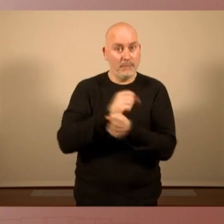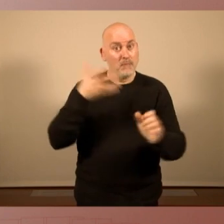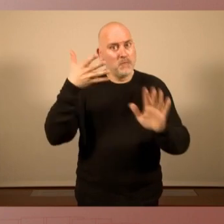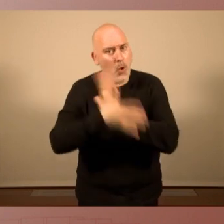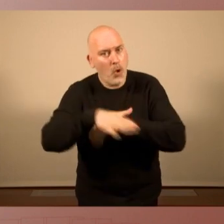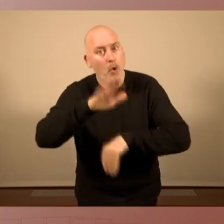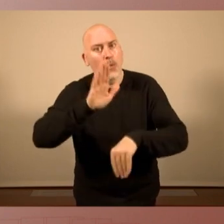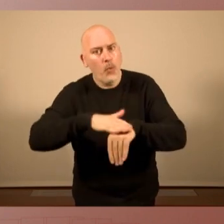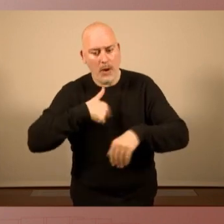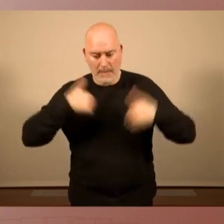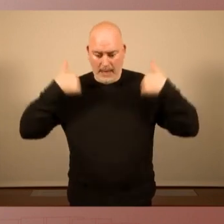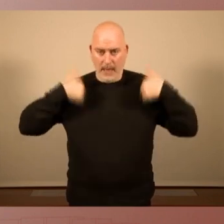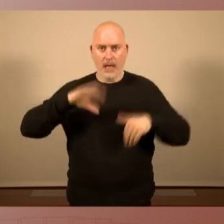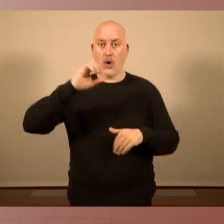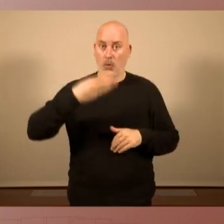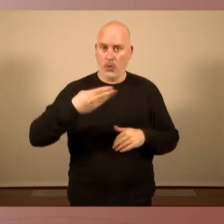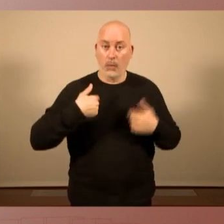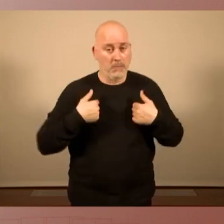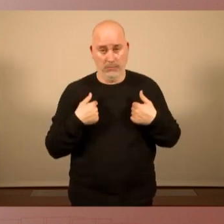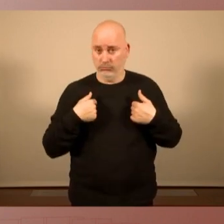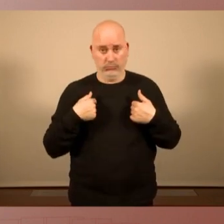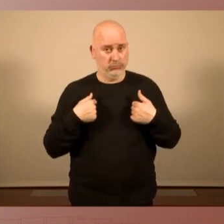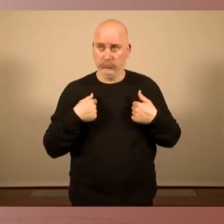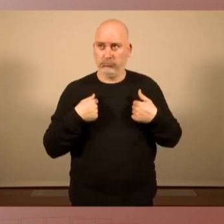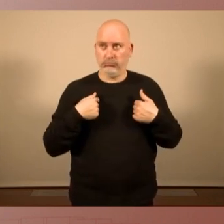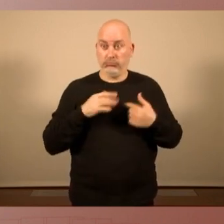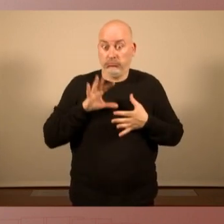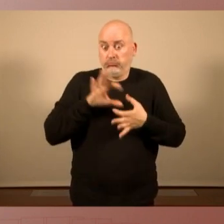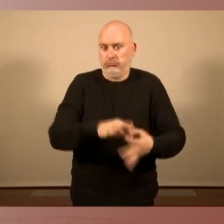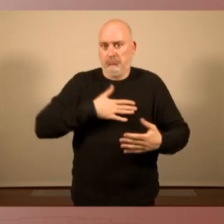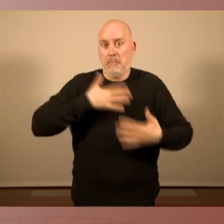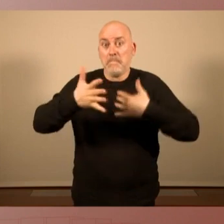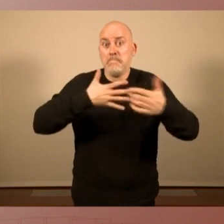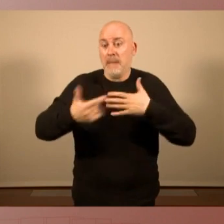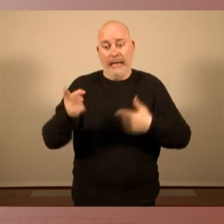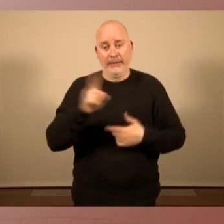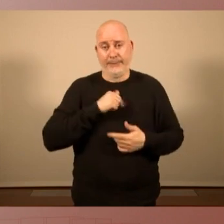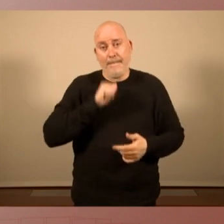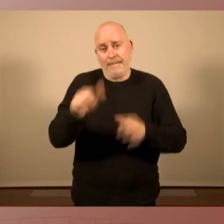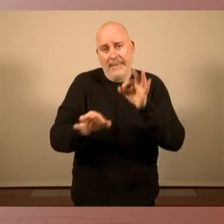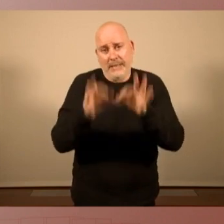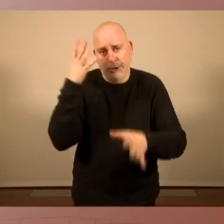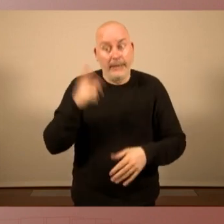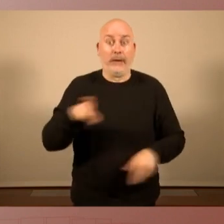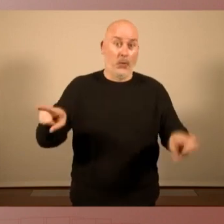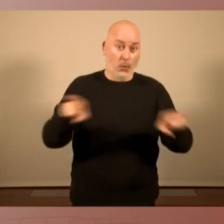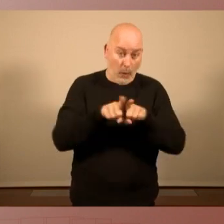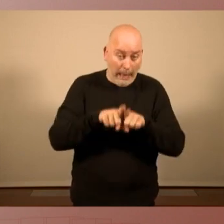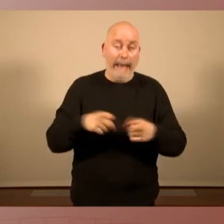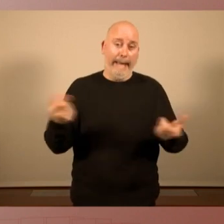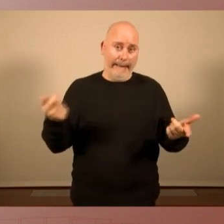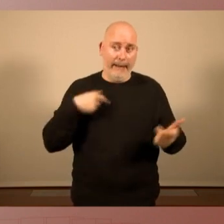donat la presidència, que hagués anat a la presó. Això no estava en les nostres mans, malauradament, igual que no estava en les nostres mans que